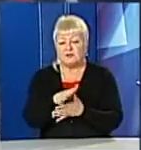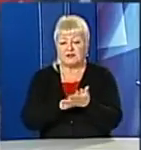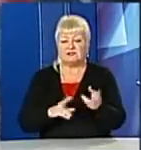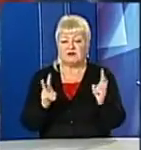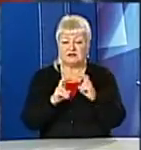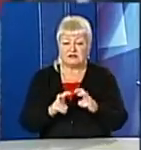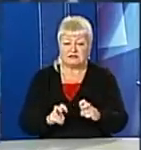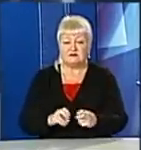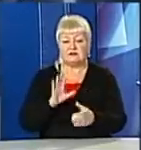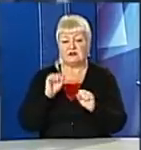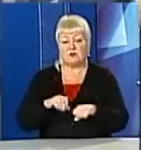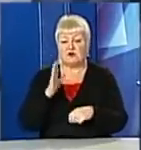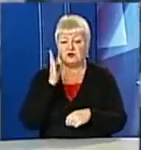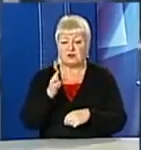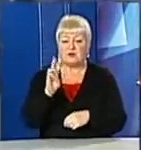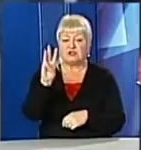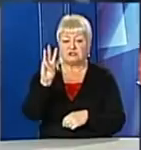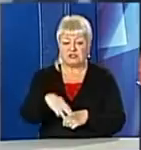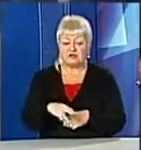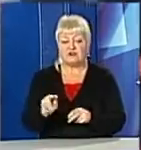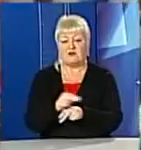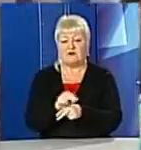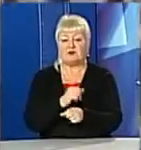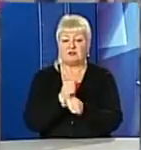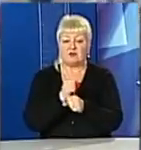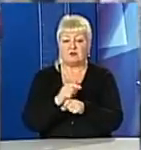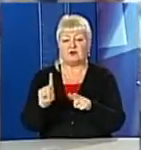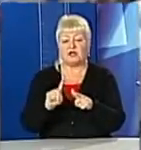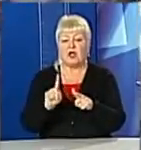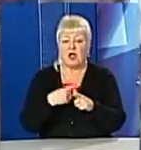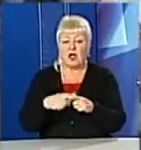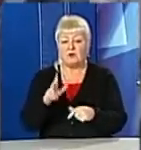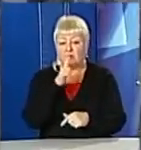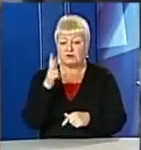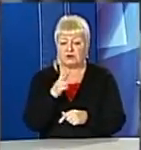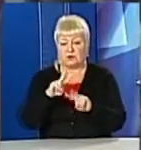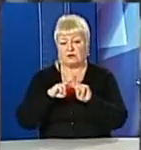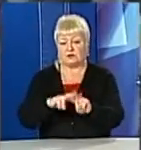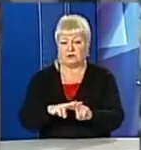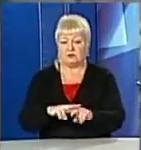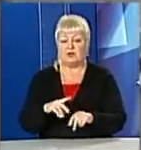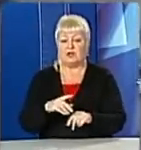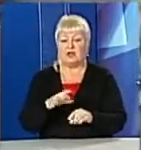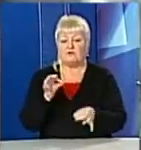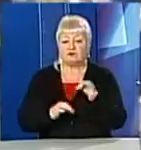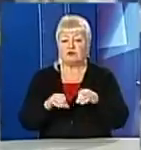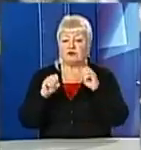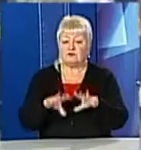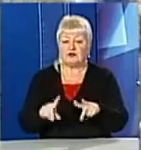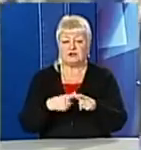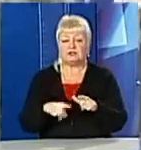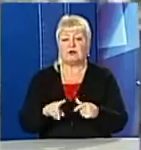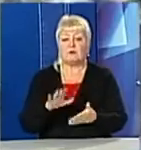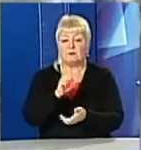винуватцям загрожують штрафні санкції, виправні роботи або ж до трьох років обмеження волі. Окрім цього, суді вирішить, чи продовжить